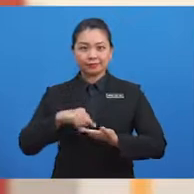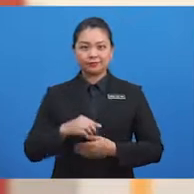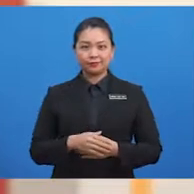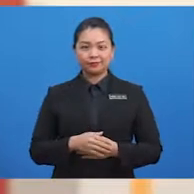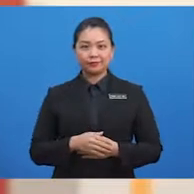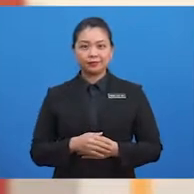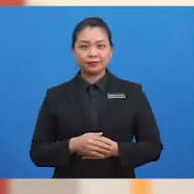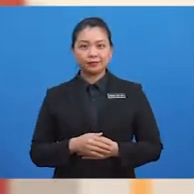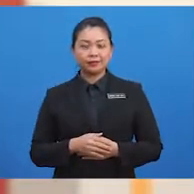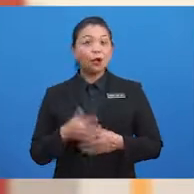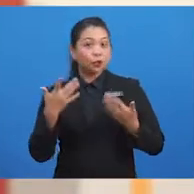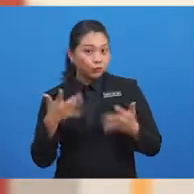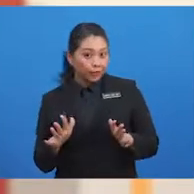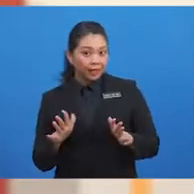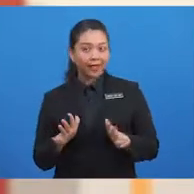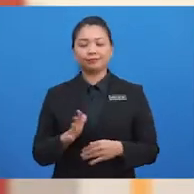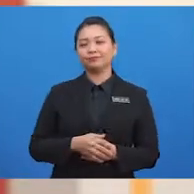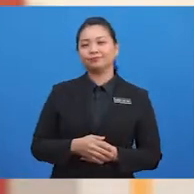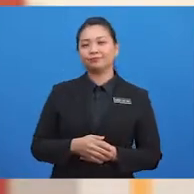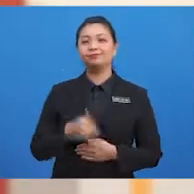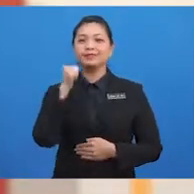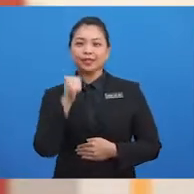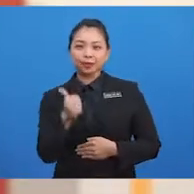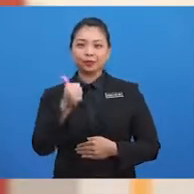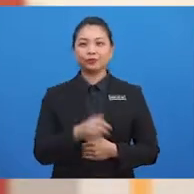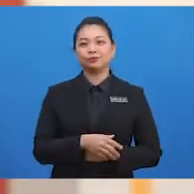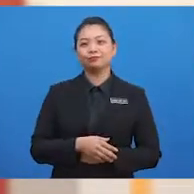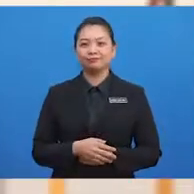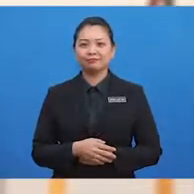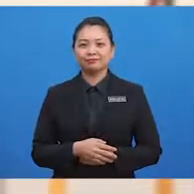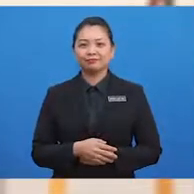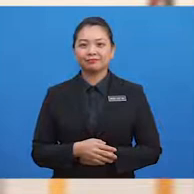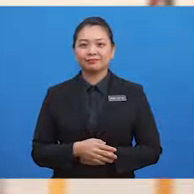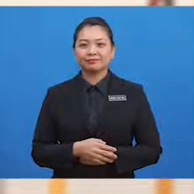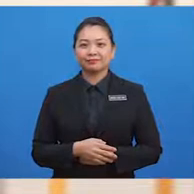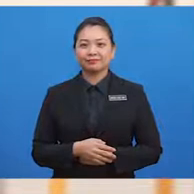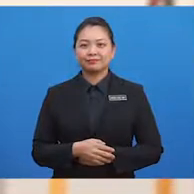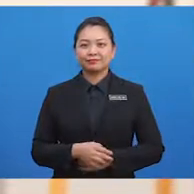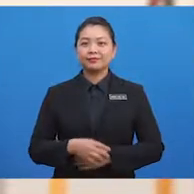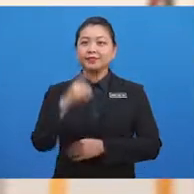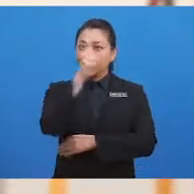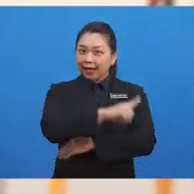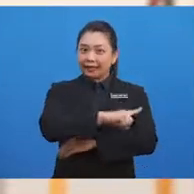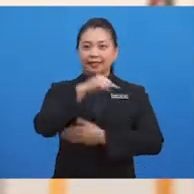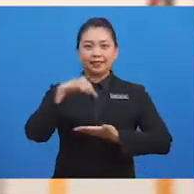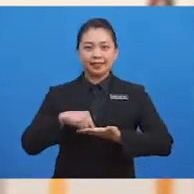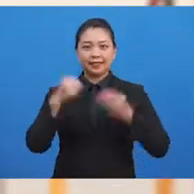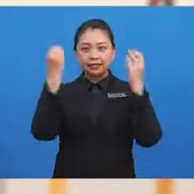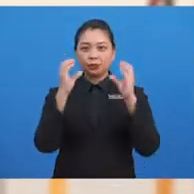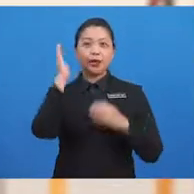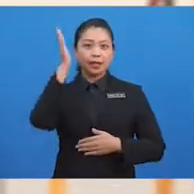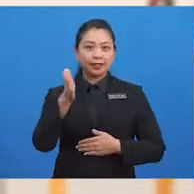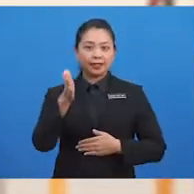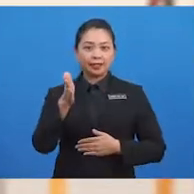Oh, sudah rupanya. Bagus murid-murid. Hari ini, cikgu akan